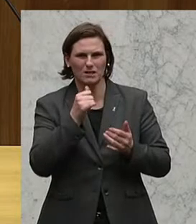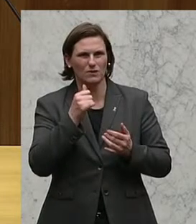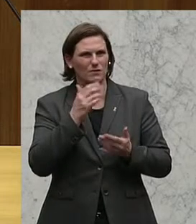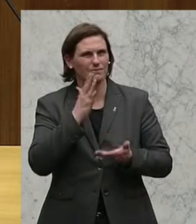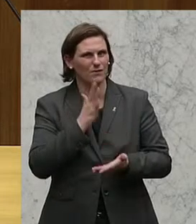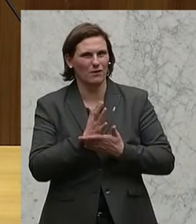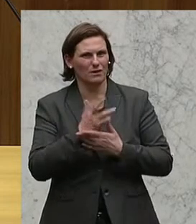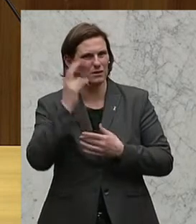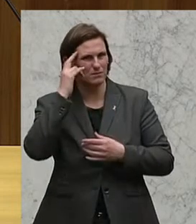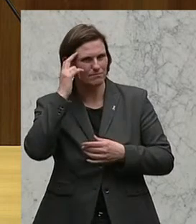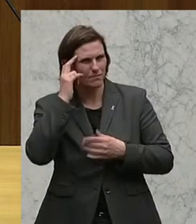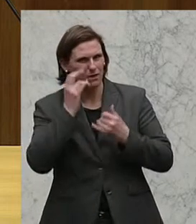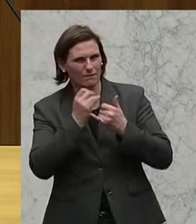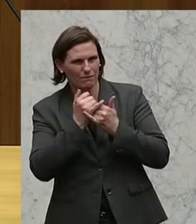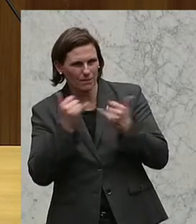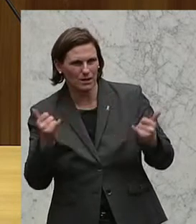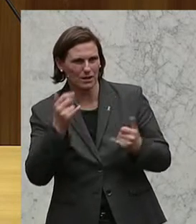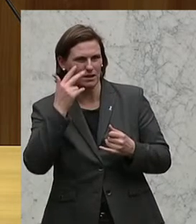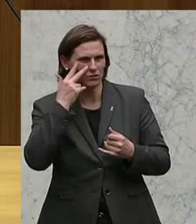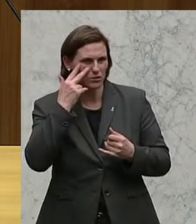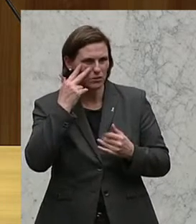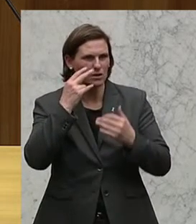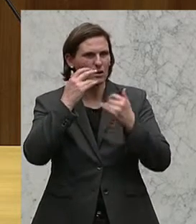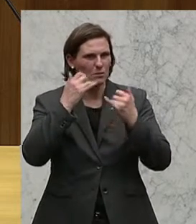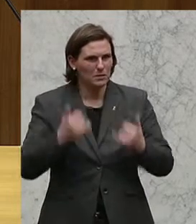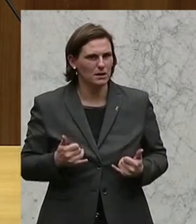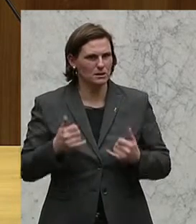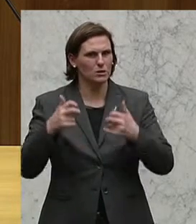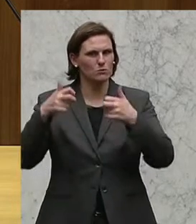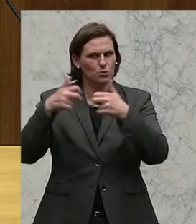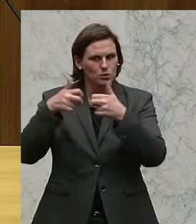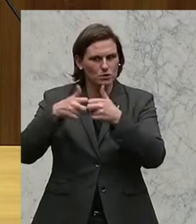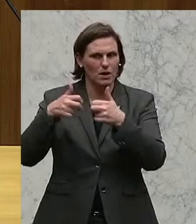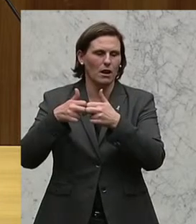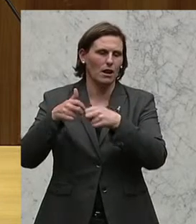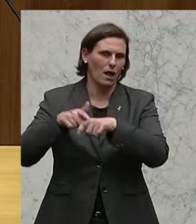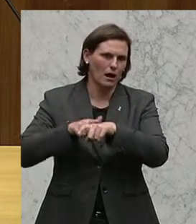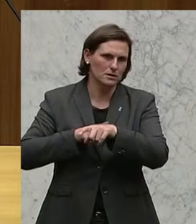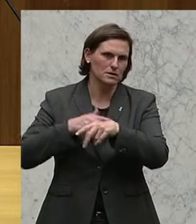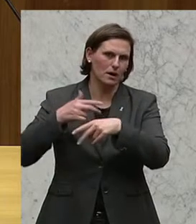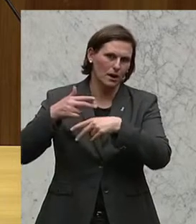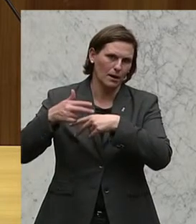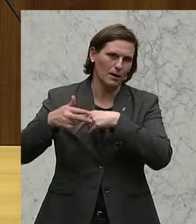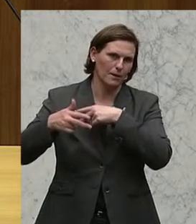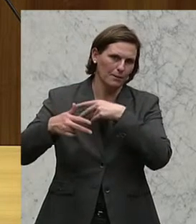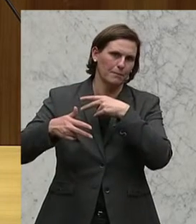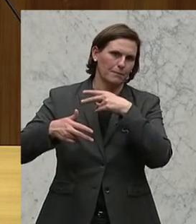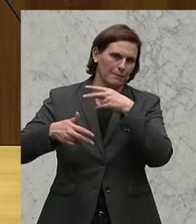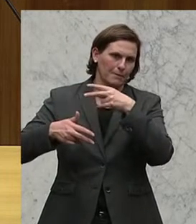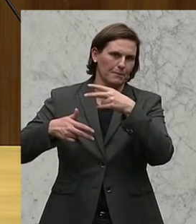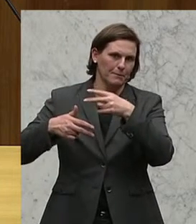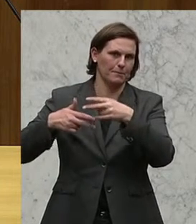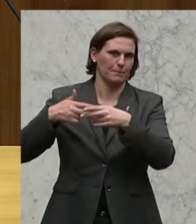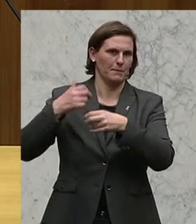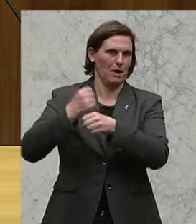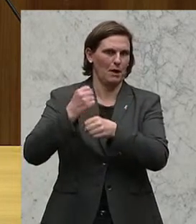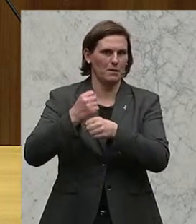Und ich sage auch, die Kritik ist berechtigt, wenn es darum geht, die Mühlen in Brüssel malen langsam, kann aber nur noch betonen, dass gerade, was wir in